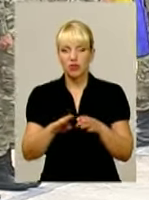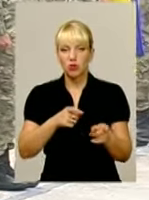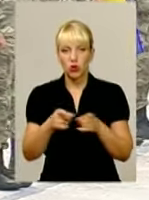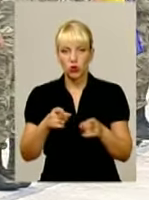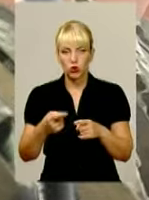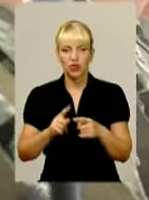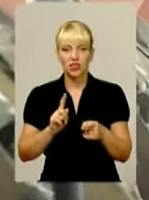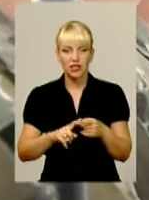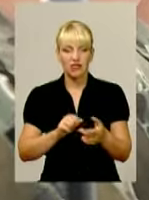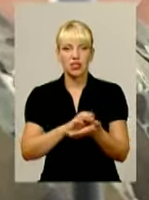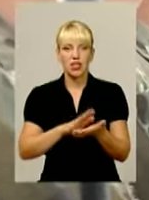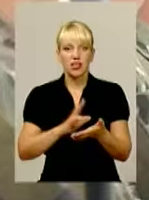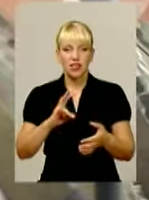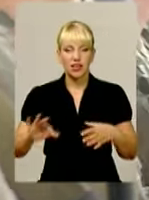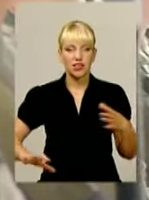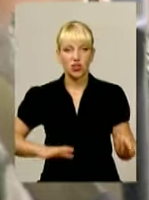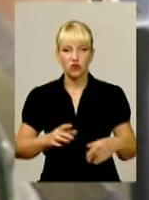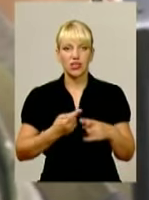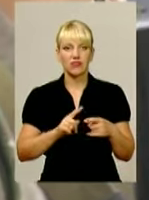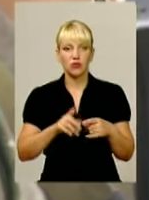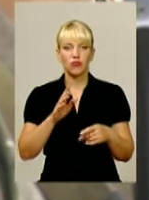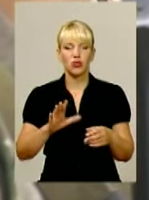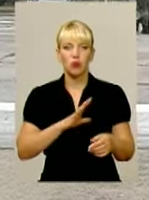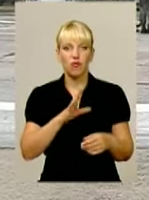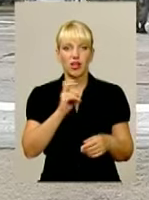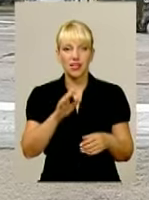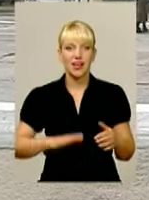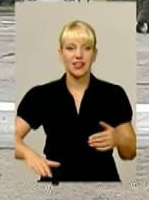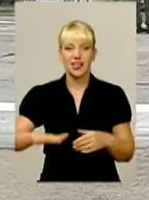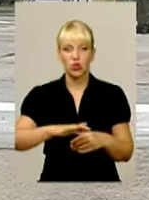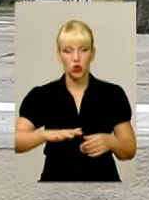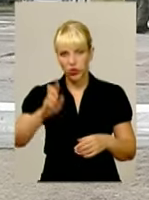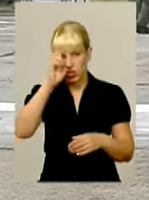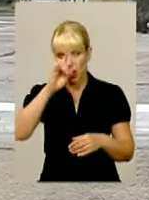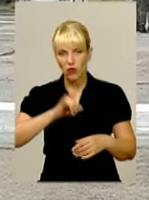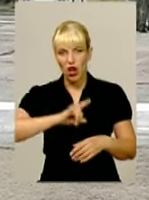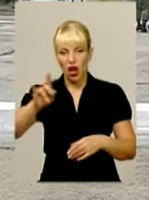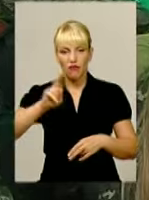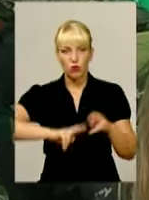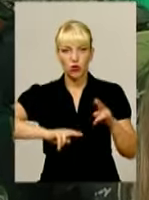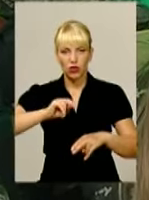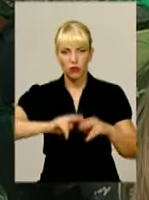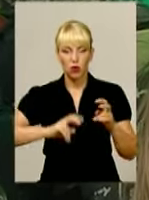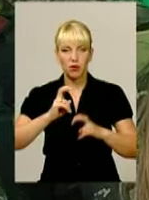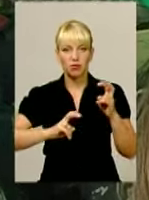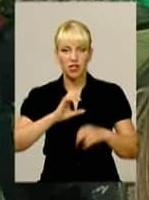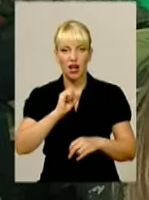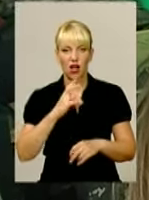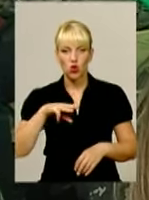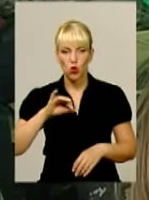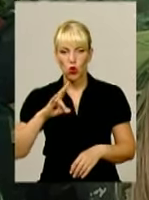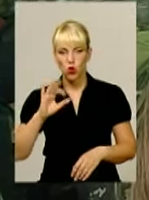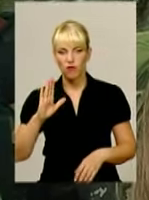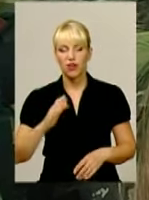відзначали на гарнізонних тренуваннях. Вони відбуваються на території Державного авіабудівного підприємства «Антонов». Порівняно з іншими, наші,